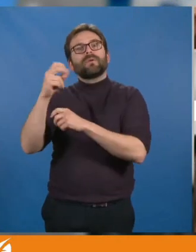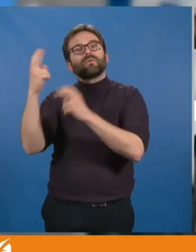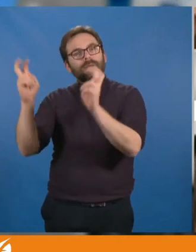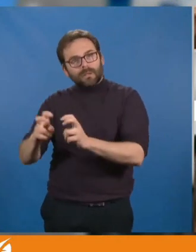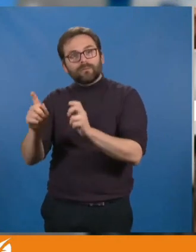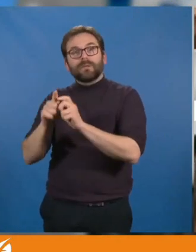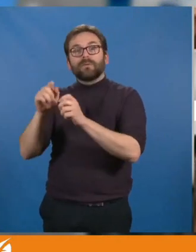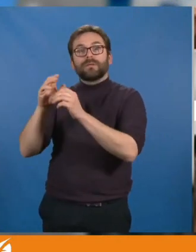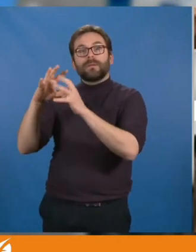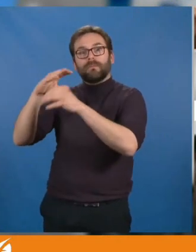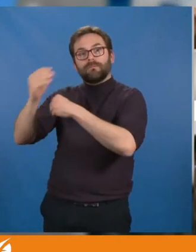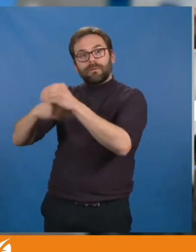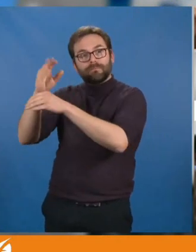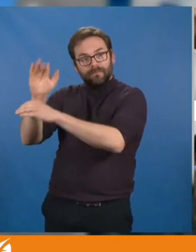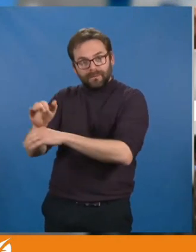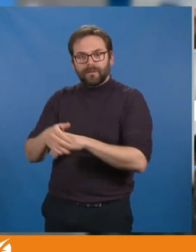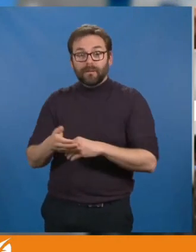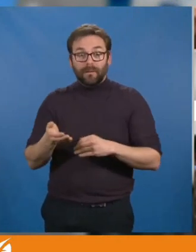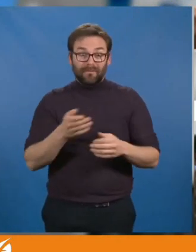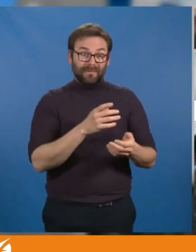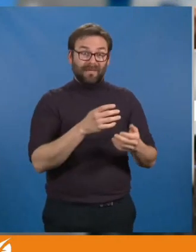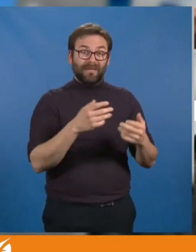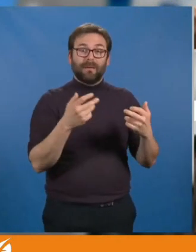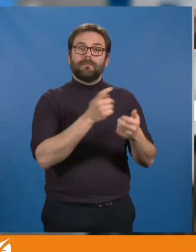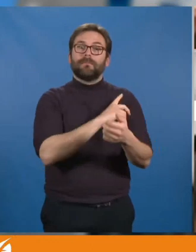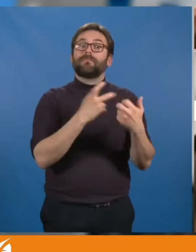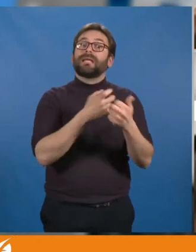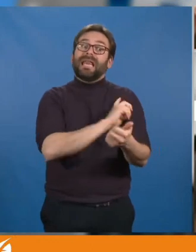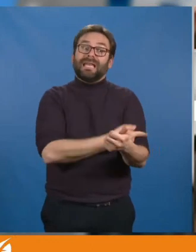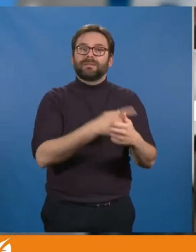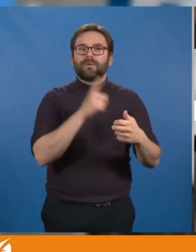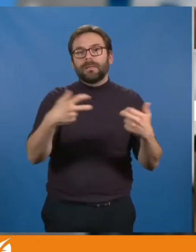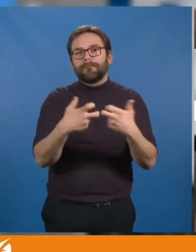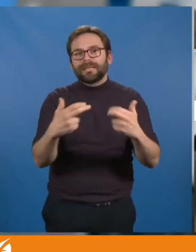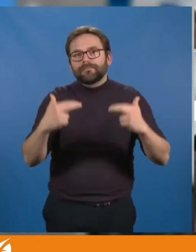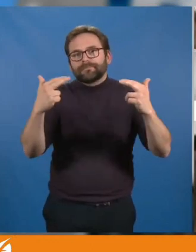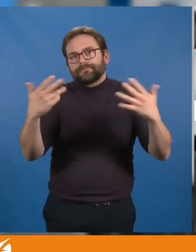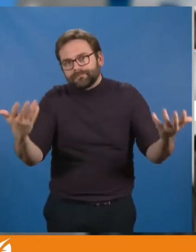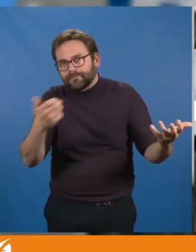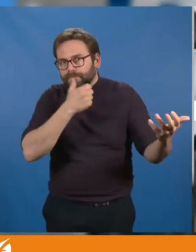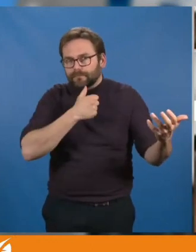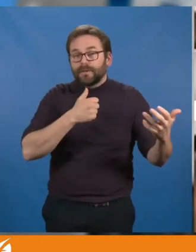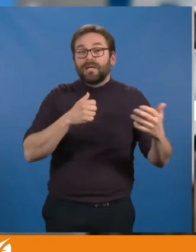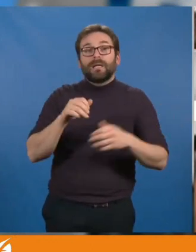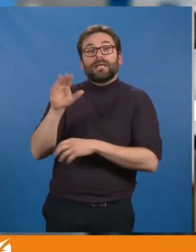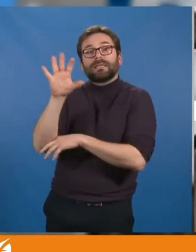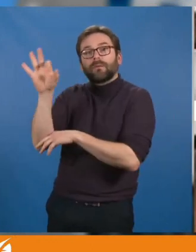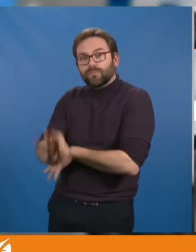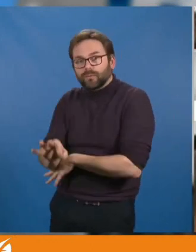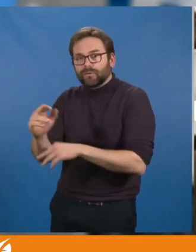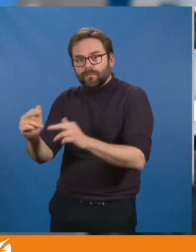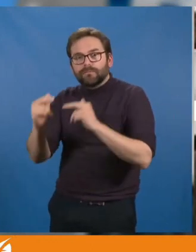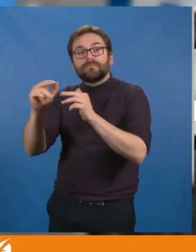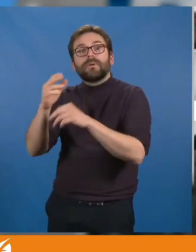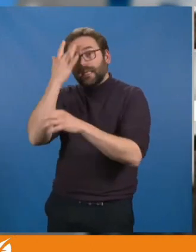planète, l'augmentation des coûts de l'énergie nous contraint à des évolutions tarifaires. La hausse d'environ 5% des tarifs à partir de l